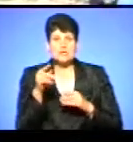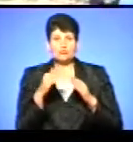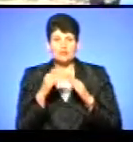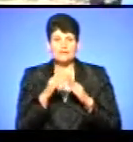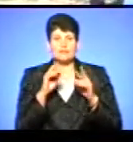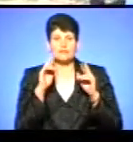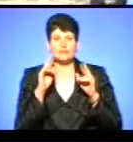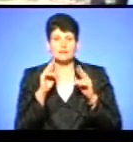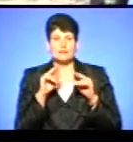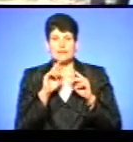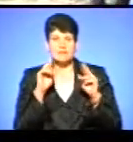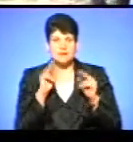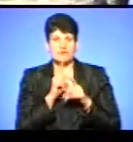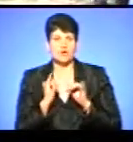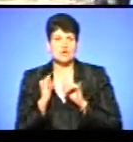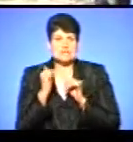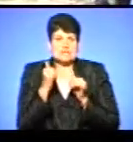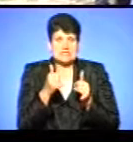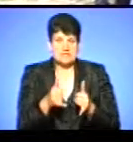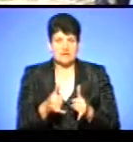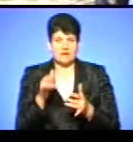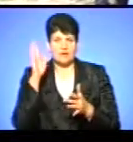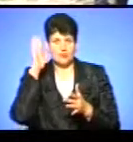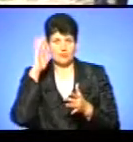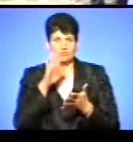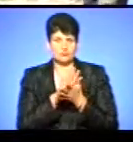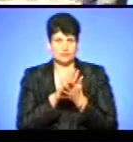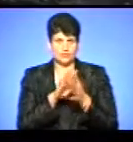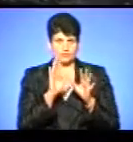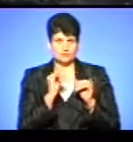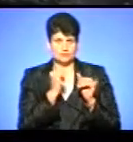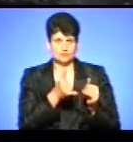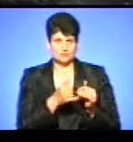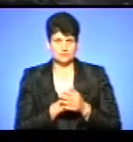незаконно зливають рідкі побудові відходи. Факт підтвердили в муніципальній поліції.